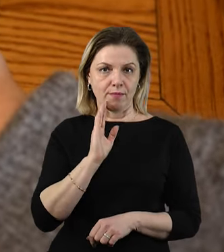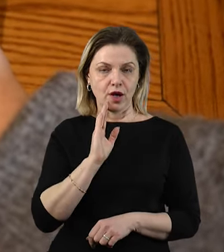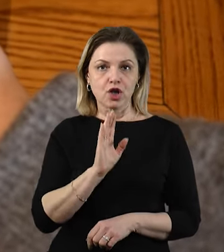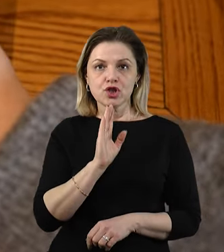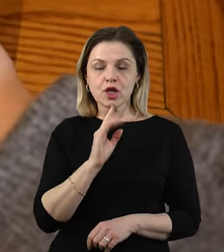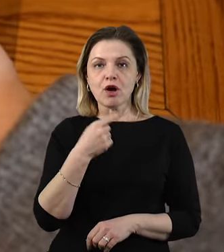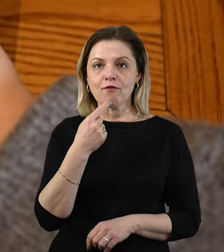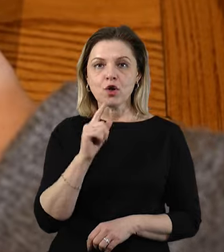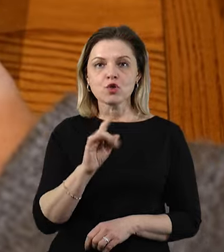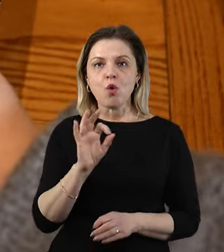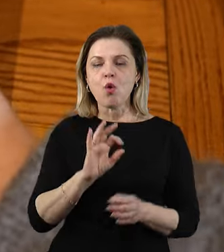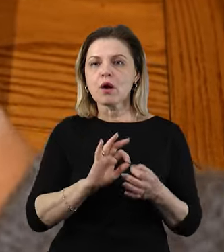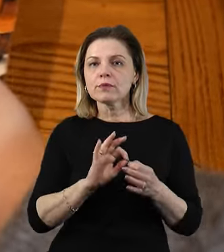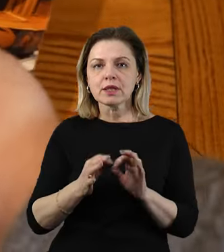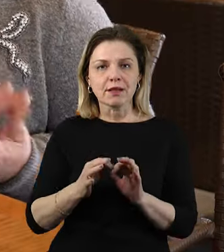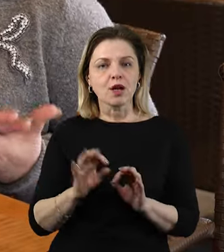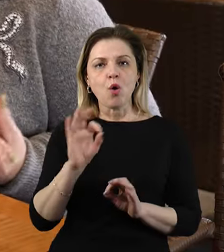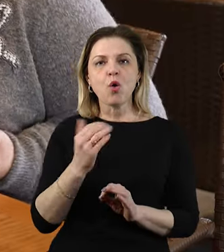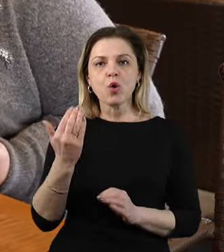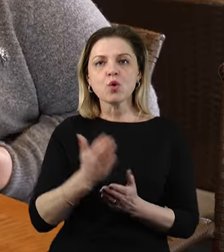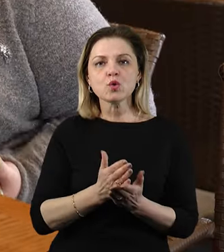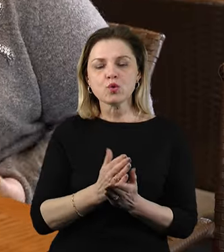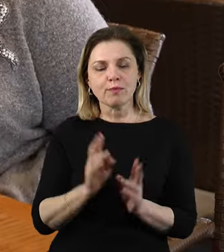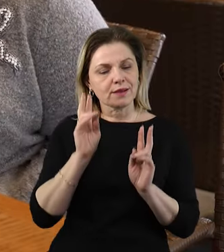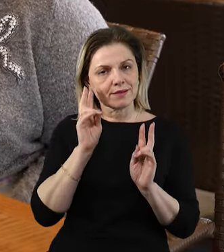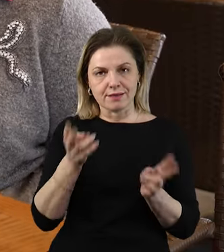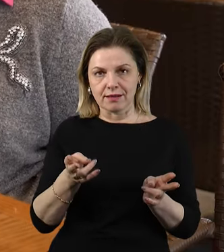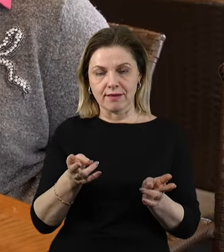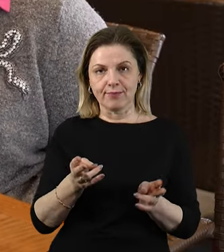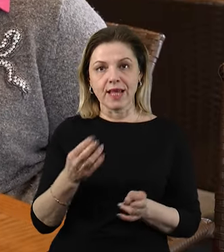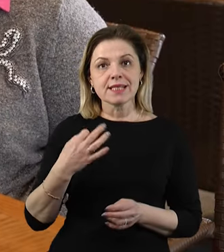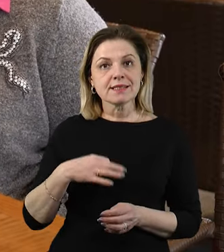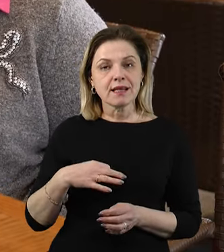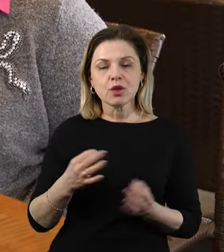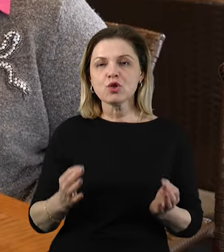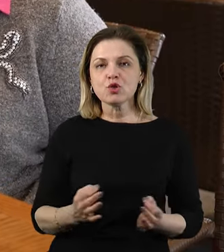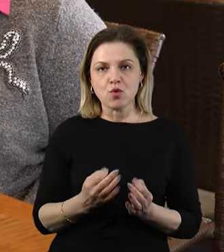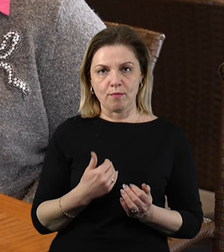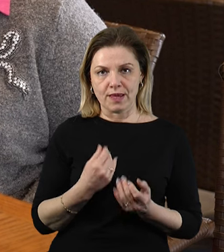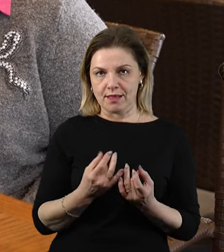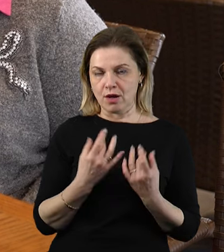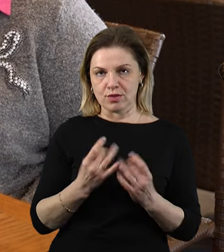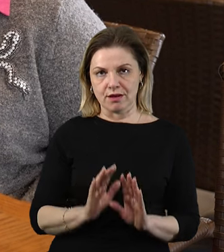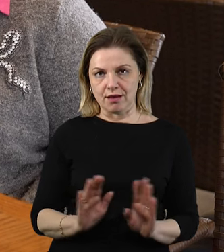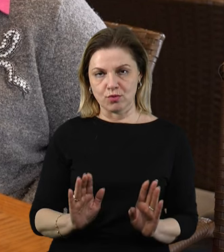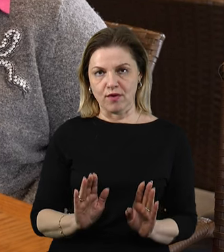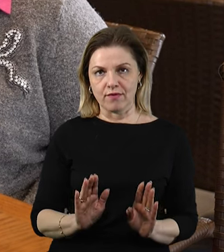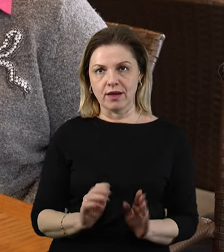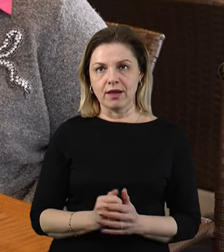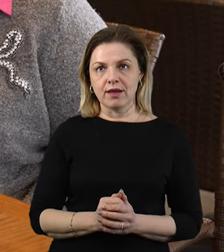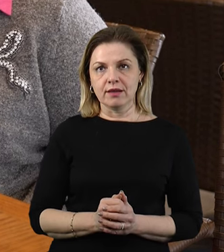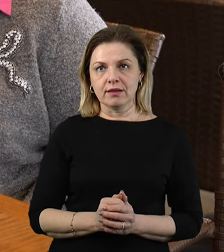говорить, жодних деталей щодо його служби не знала. Він мені нічого не розказував. Я його даже, я ж кажу, що